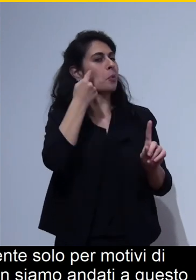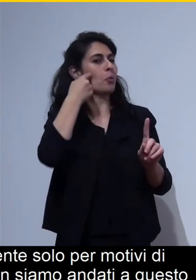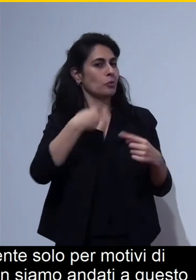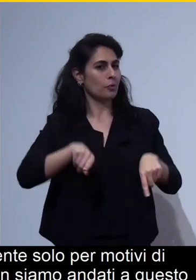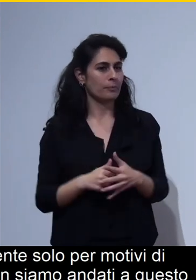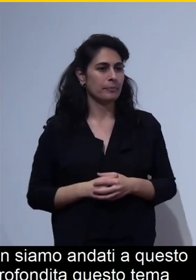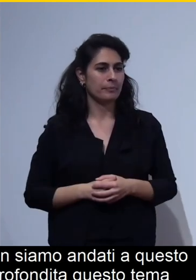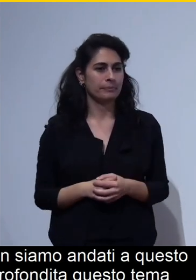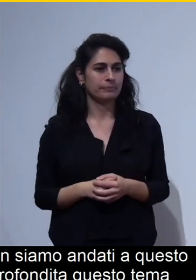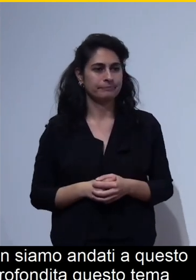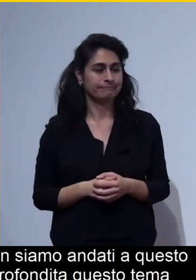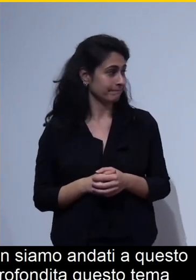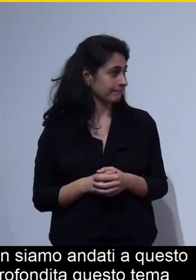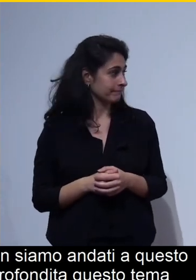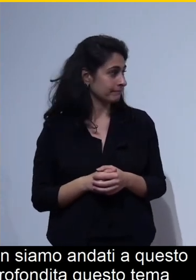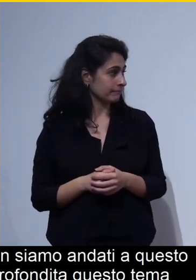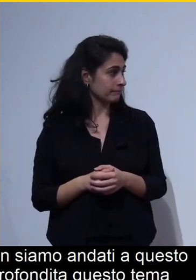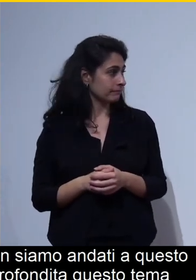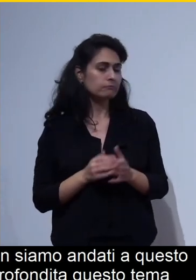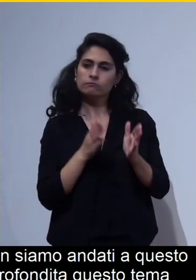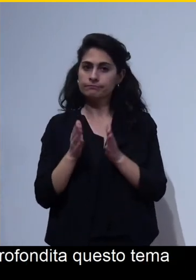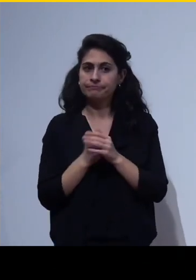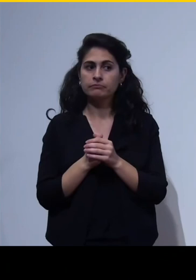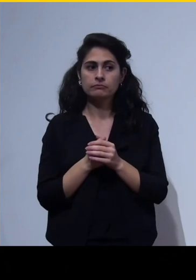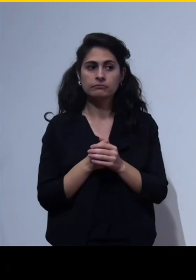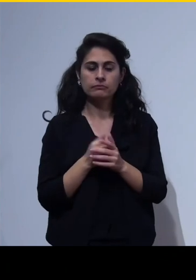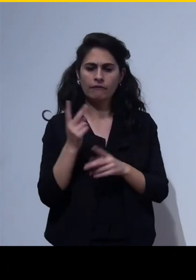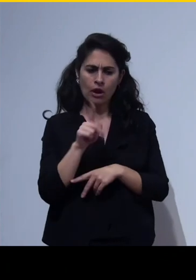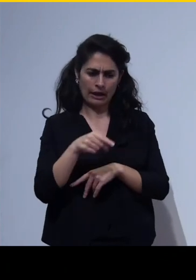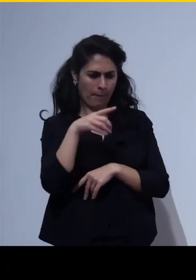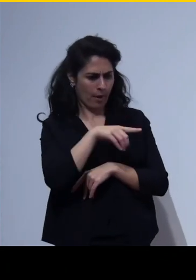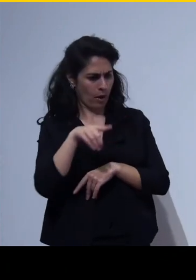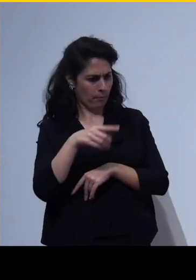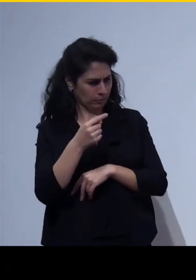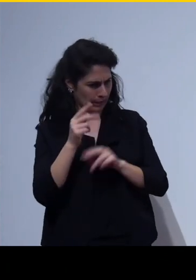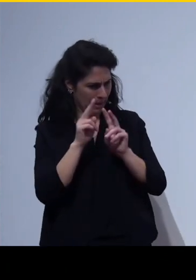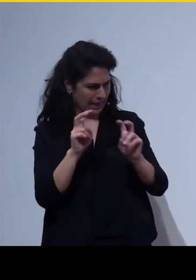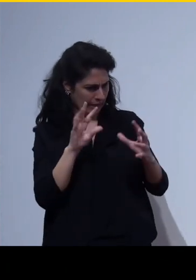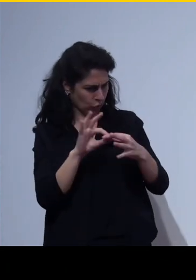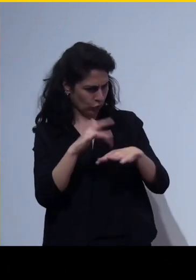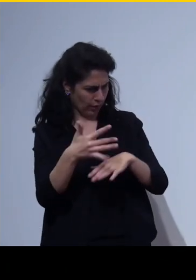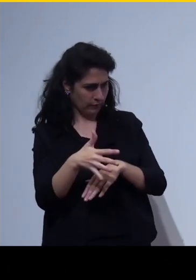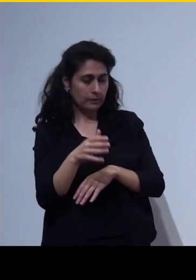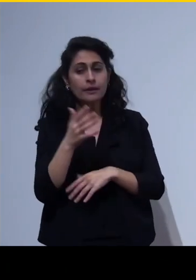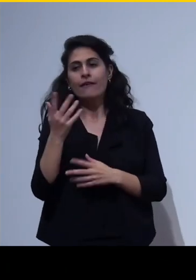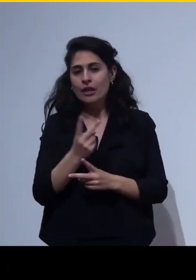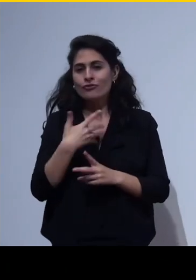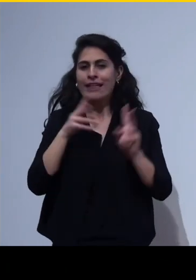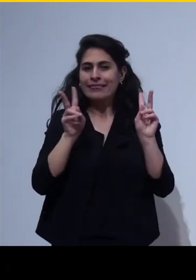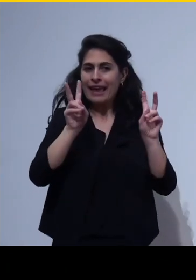visto un po' è stata con PowerPoint l'analisi sì certamente cioè come dire è un tema che abbiamo affrontato in vari